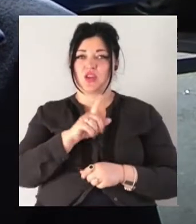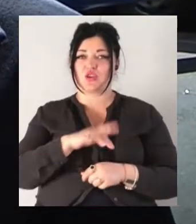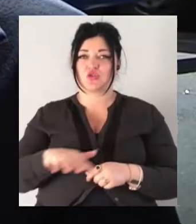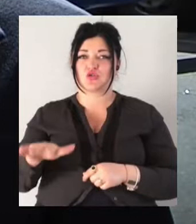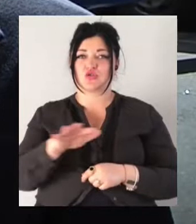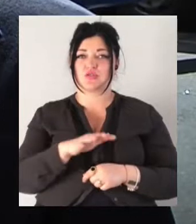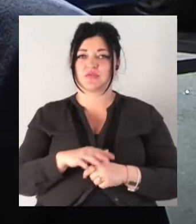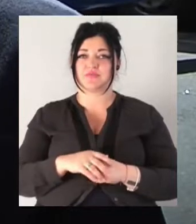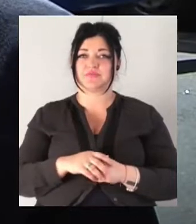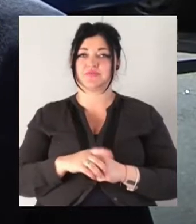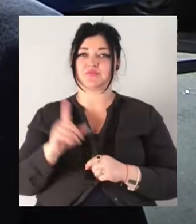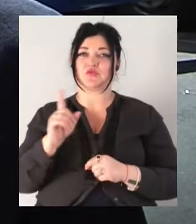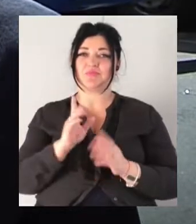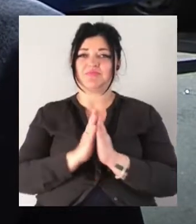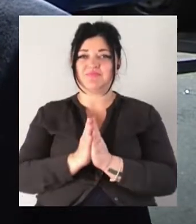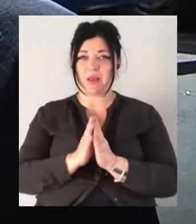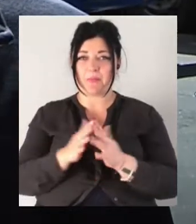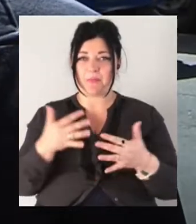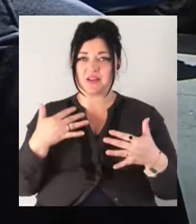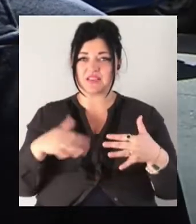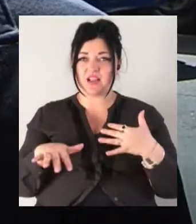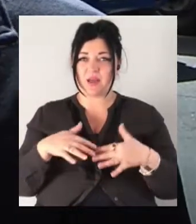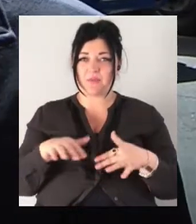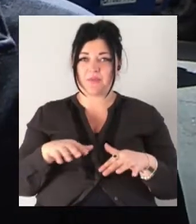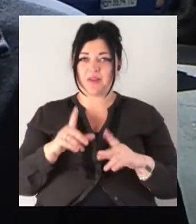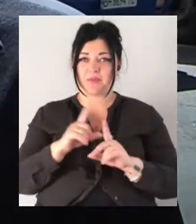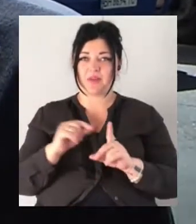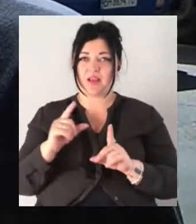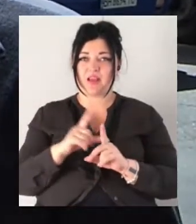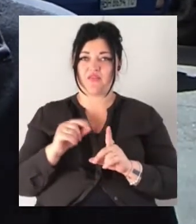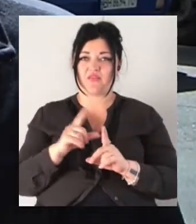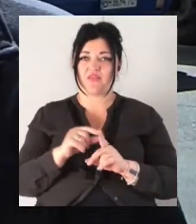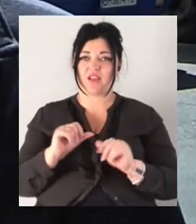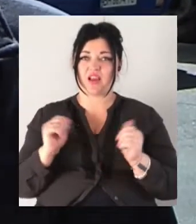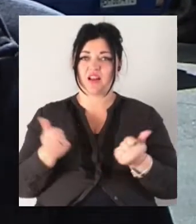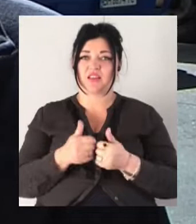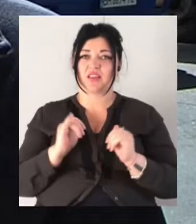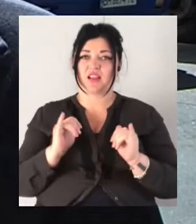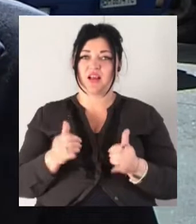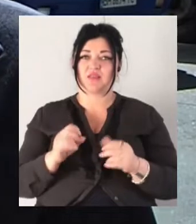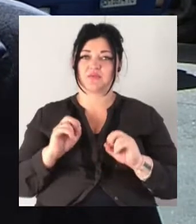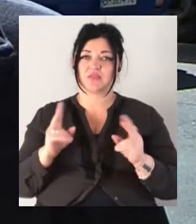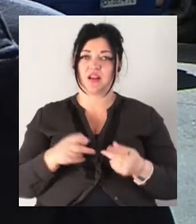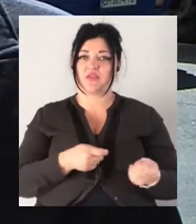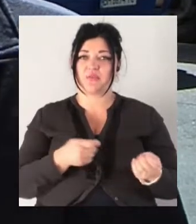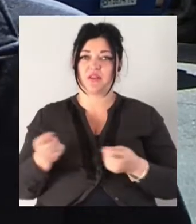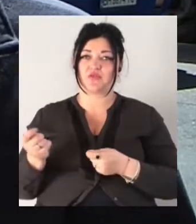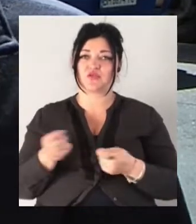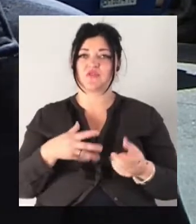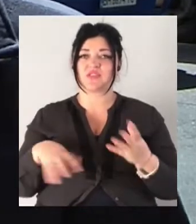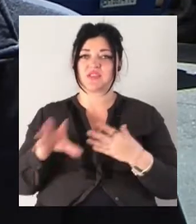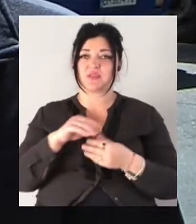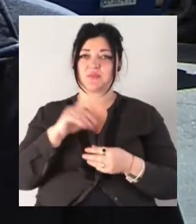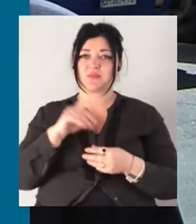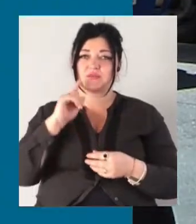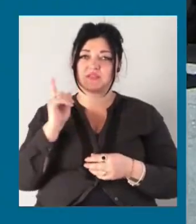ослабили правила карантину для легального перевозження. Тобто, всім звісно, що люди оплачують